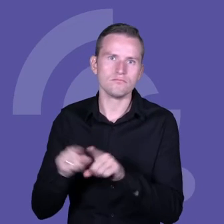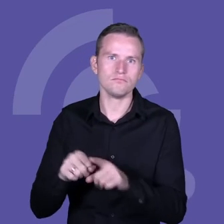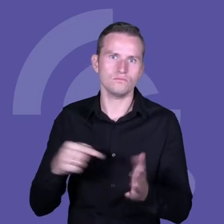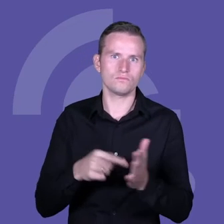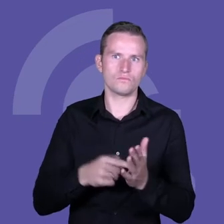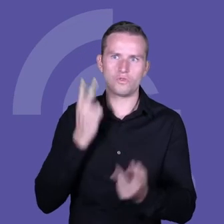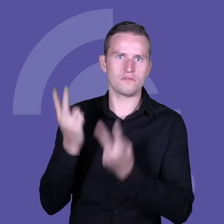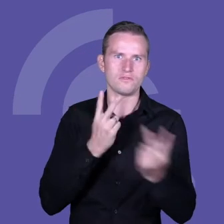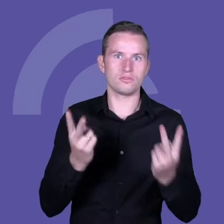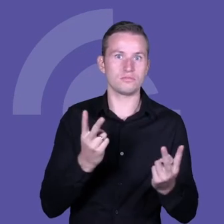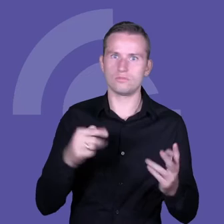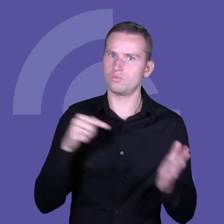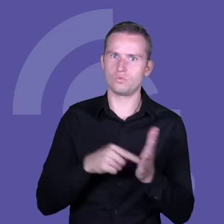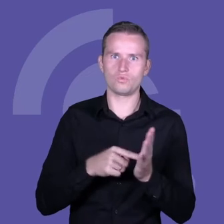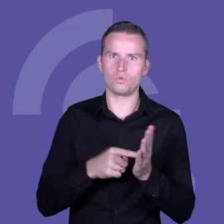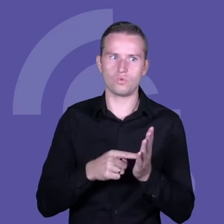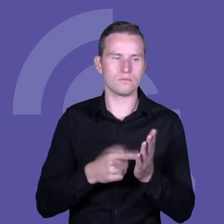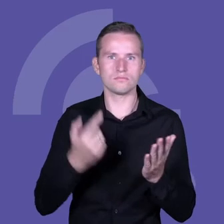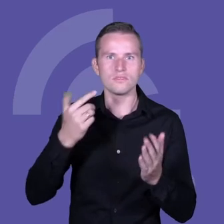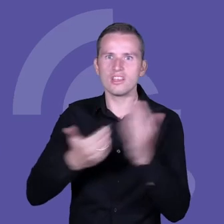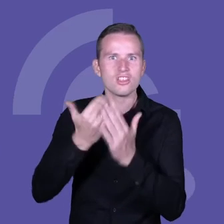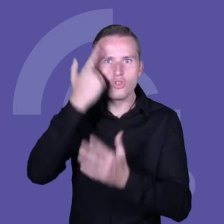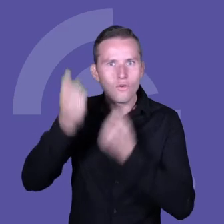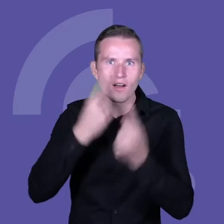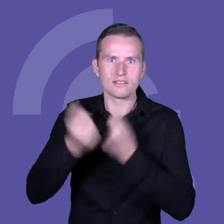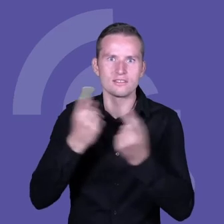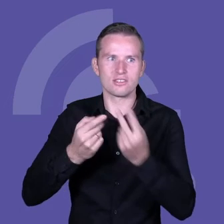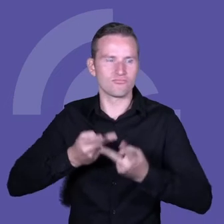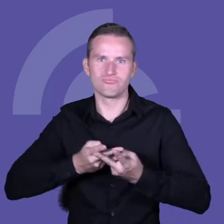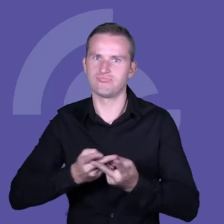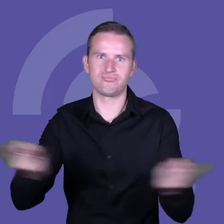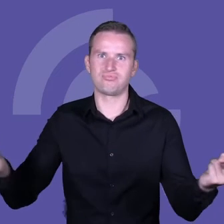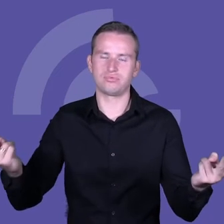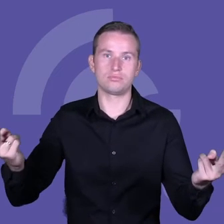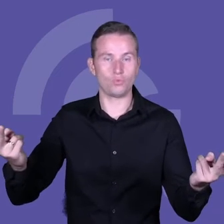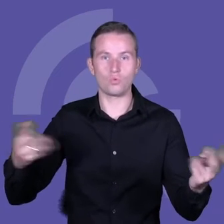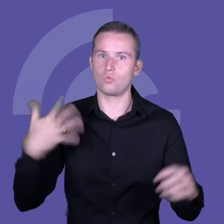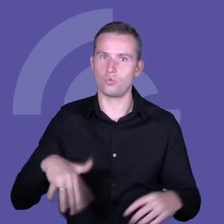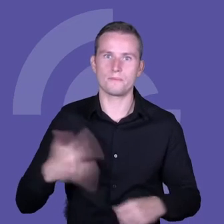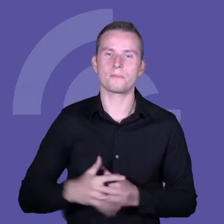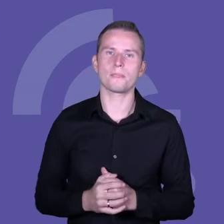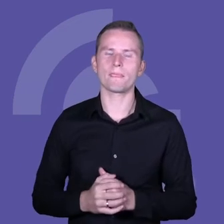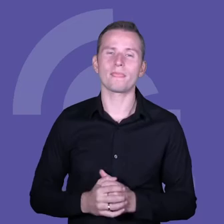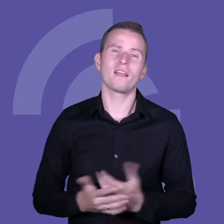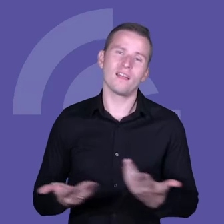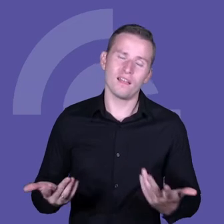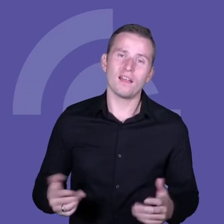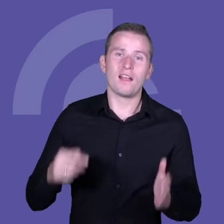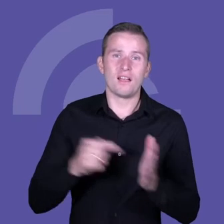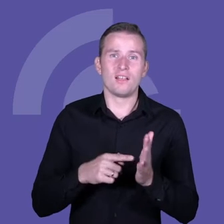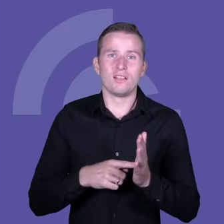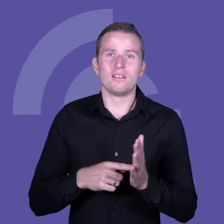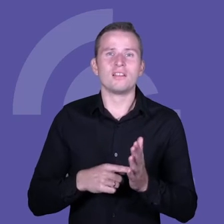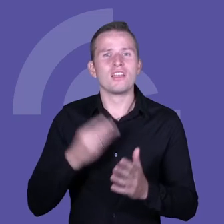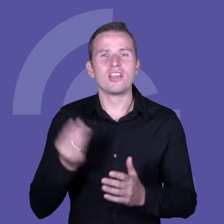przełomowość tego rozwiązania. Natomiast choć te wszystkie rzeczy, i tutaj jeszcze ostatnia